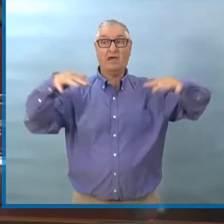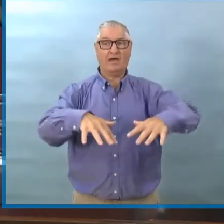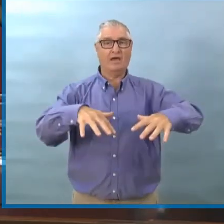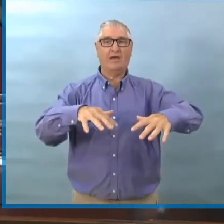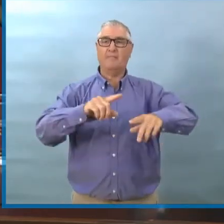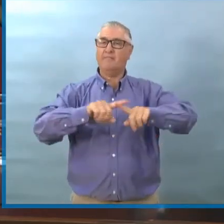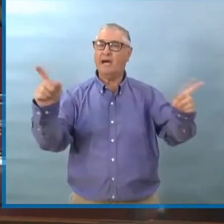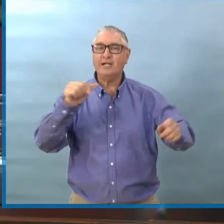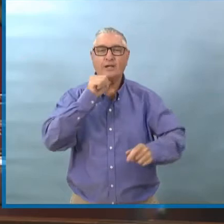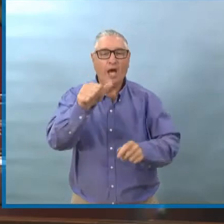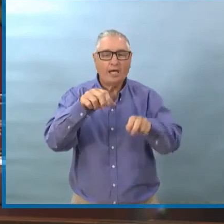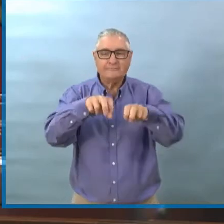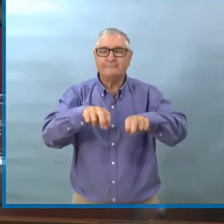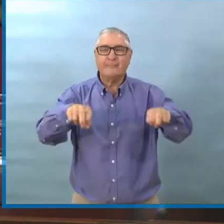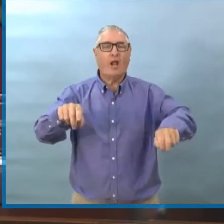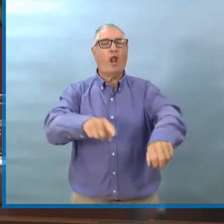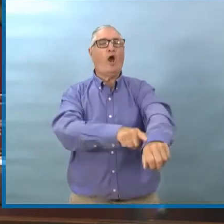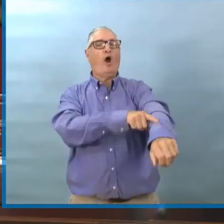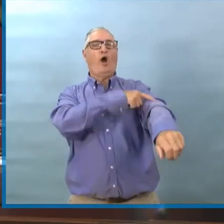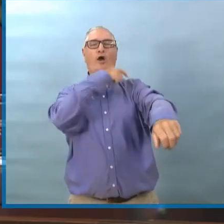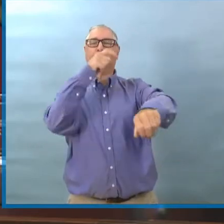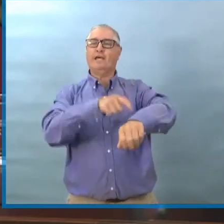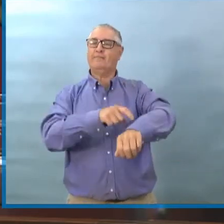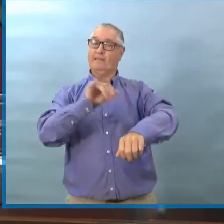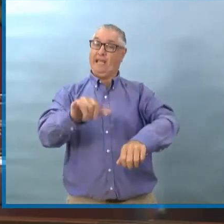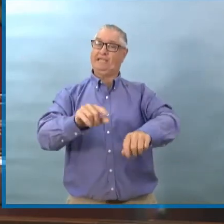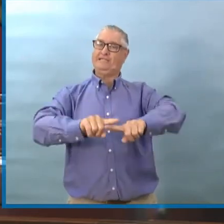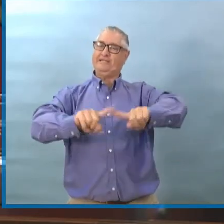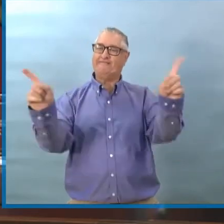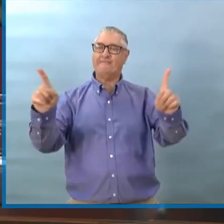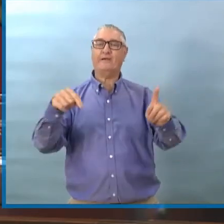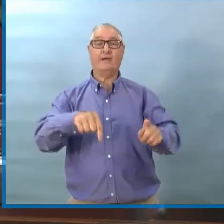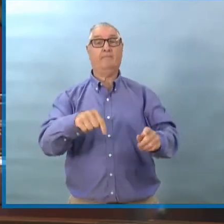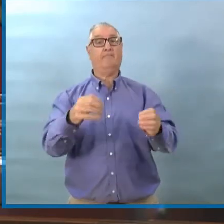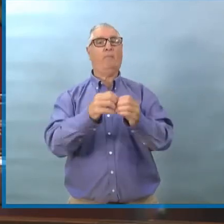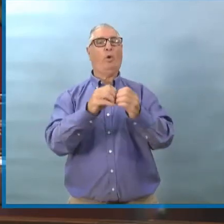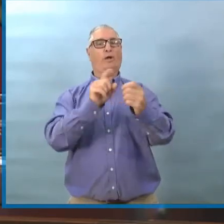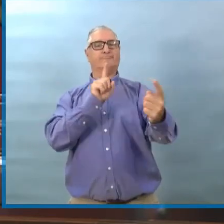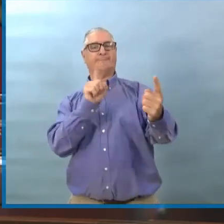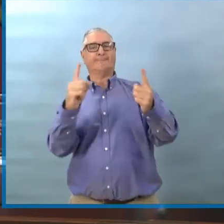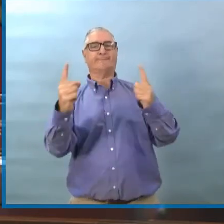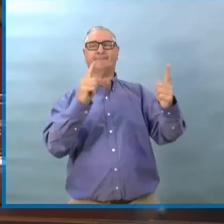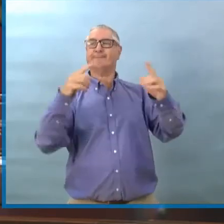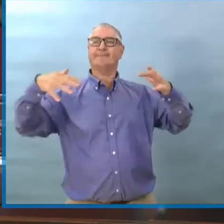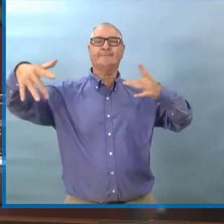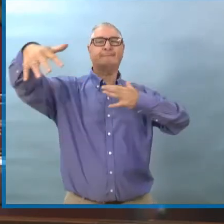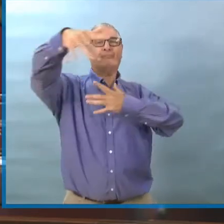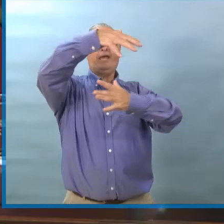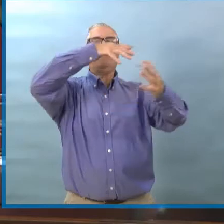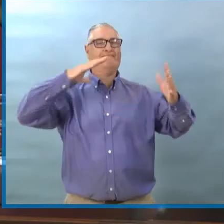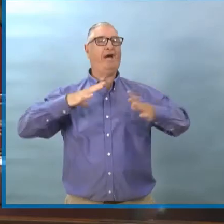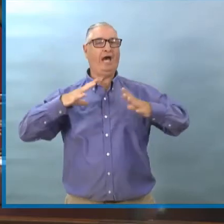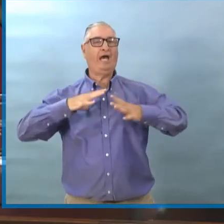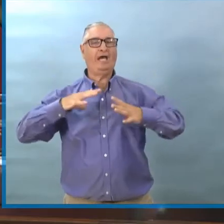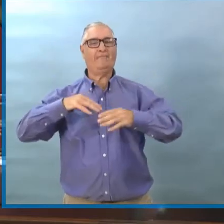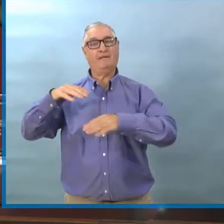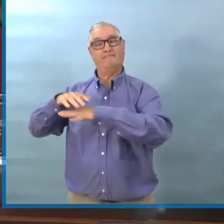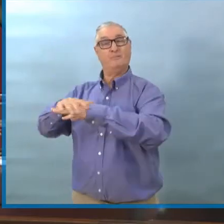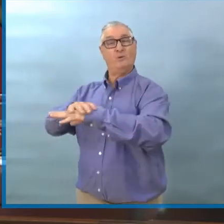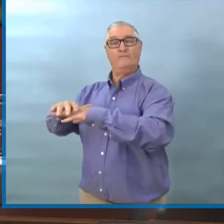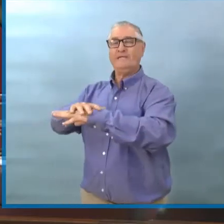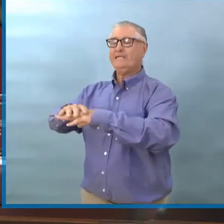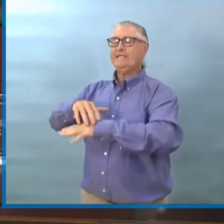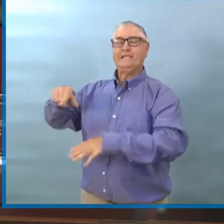Mais on ne peut pas avoir des personnes qui restent côte à côte pendant longtemps. Donc que des gens marchent côte à côte pendant quelques